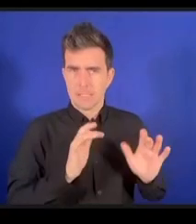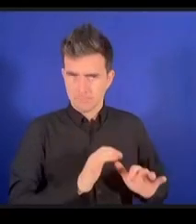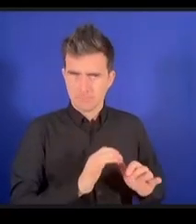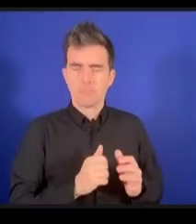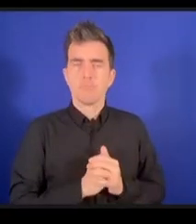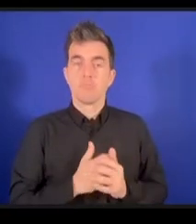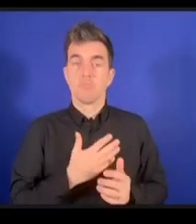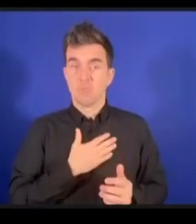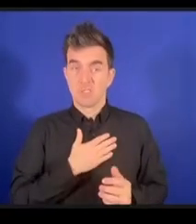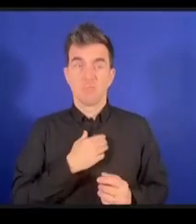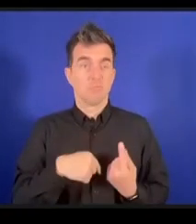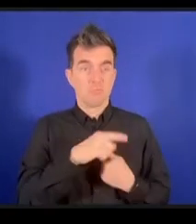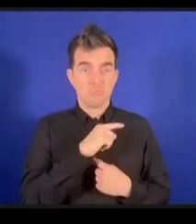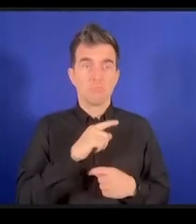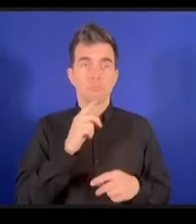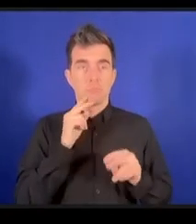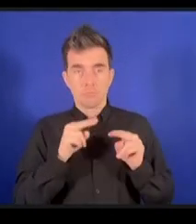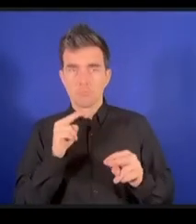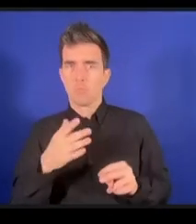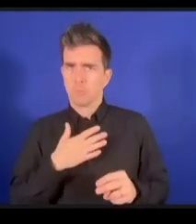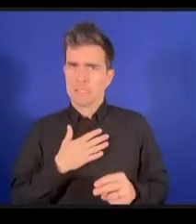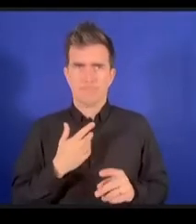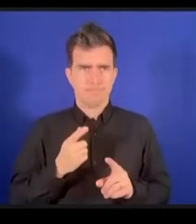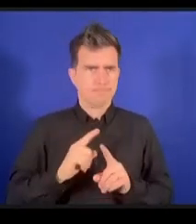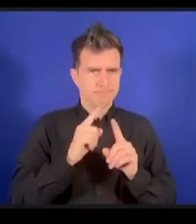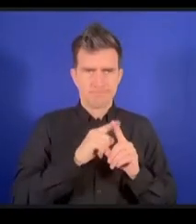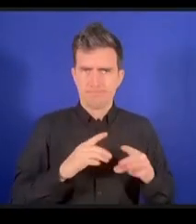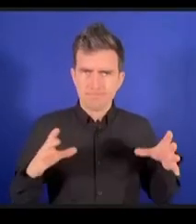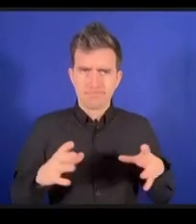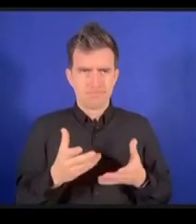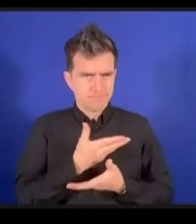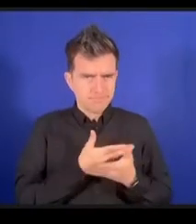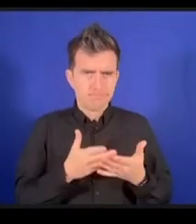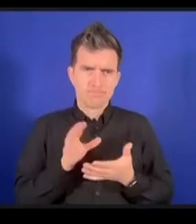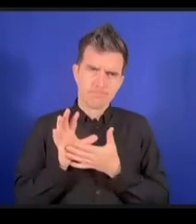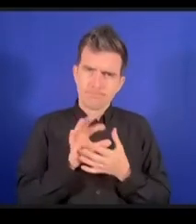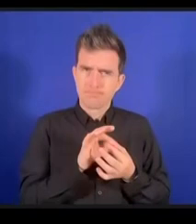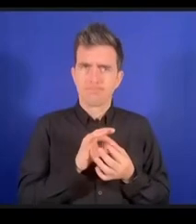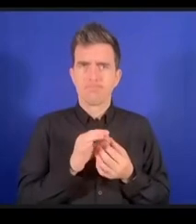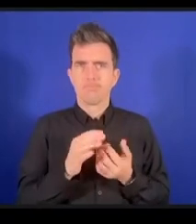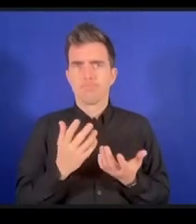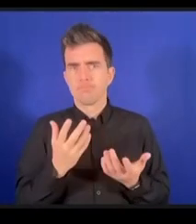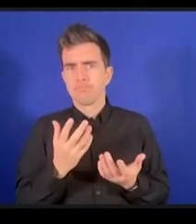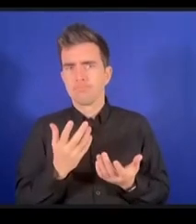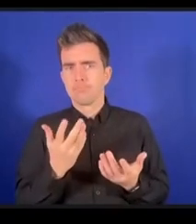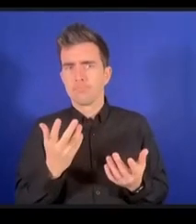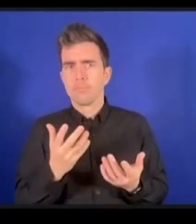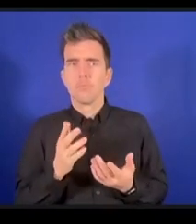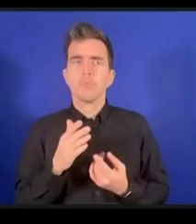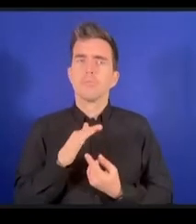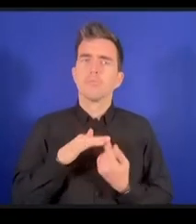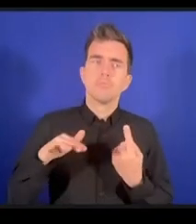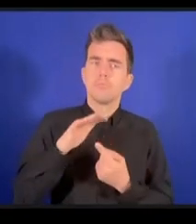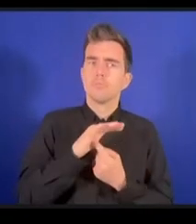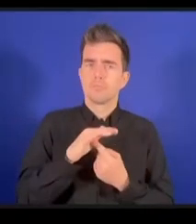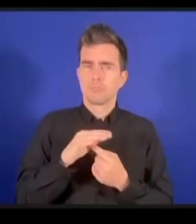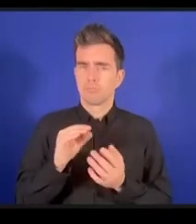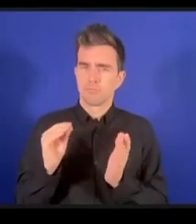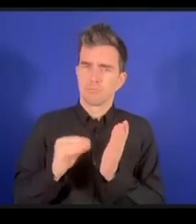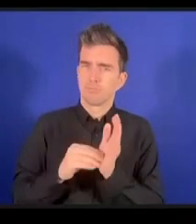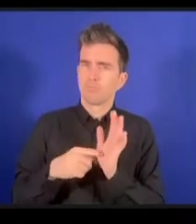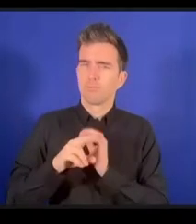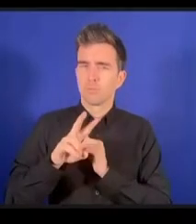créée autour des principes et du principe compte tenu de l'observation générale numéro 25